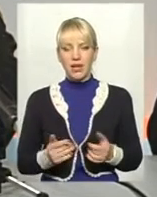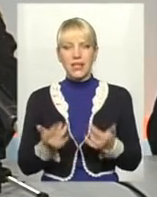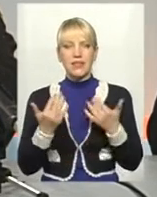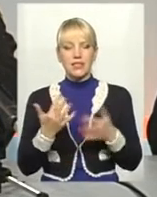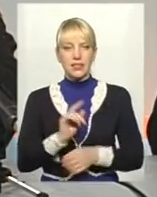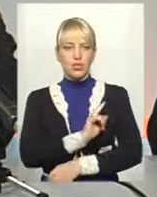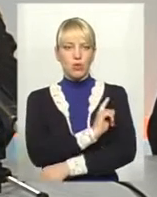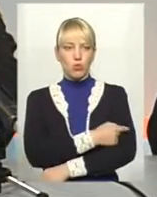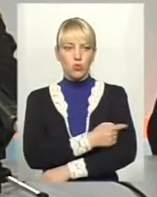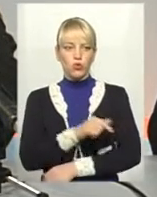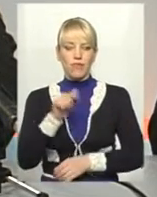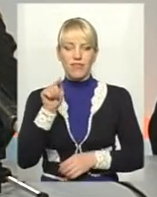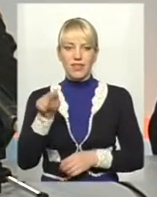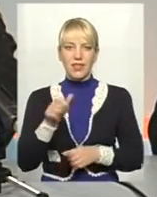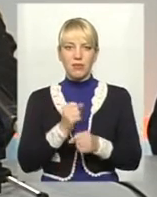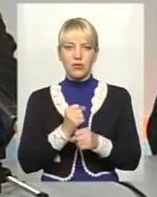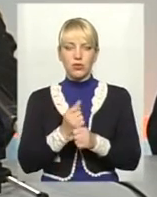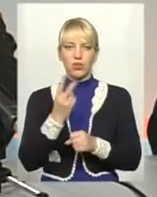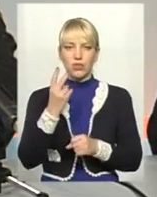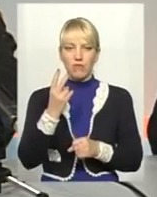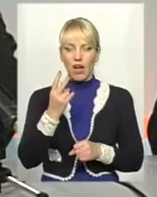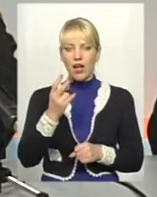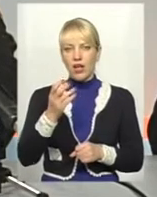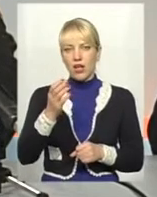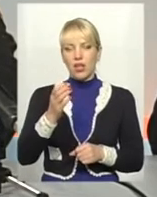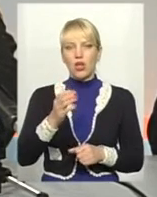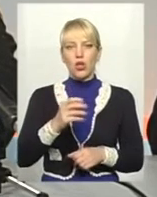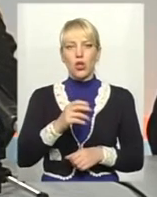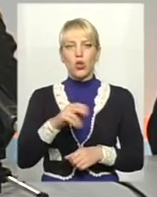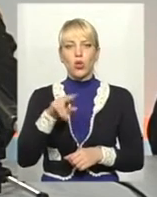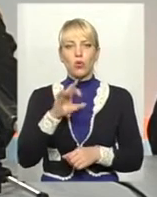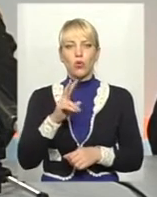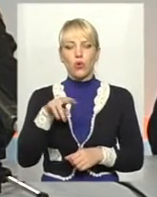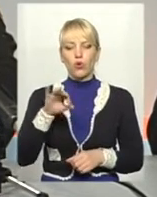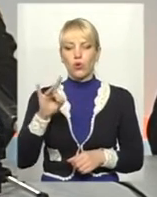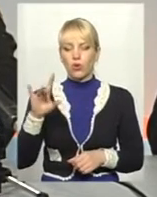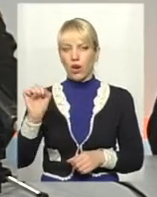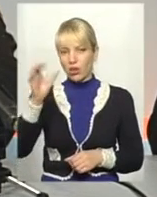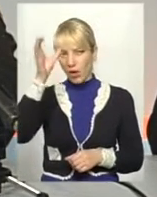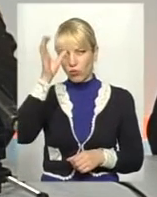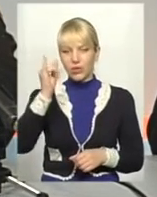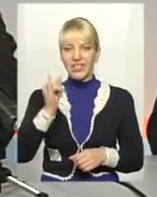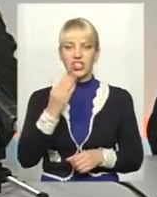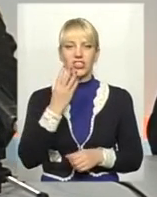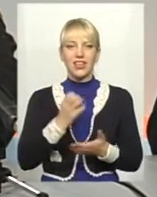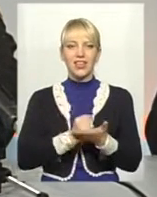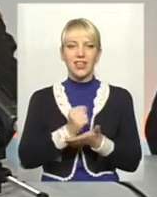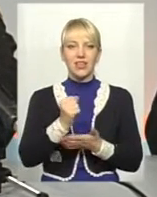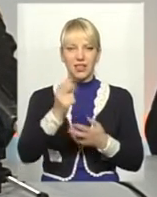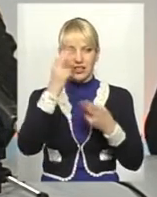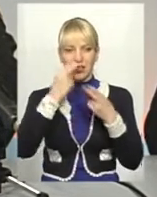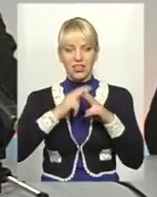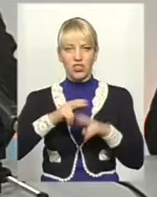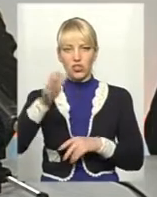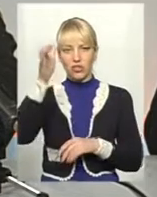потужна, що в ній працюють два доктора наук і чотири кандидати технічних наук. Тобто вона